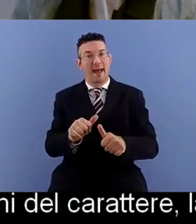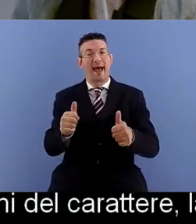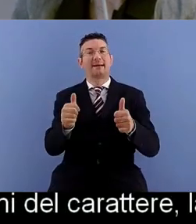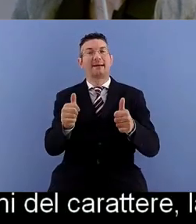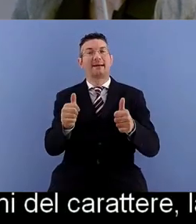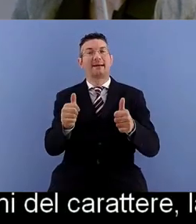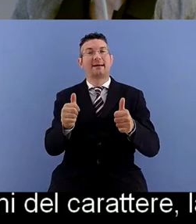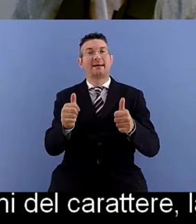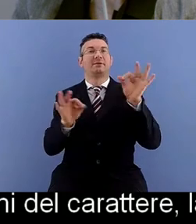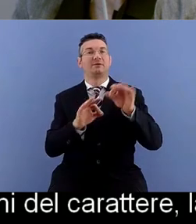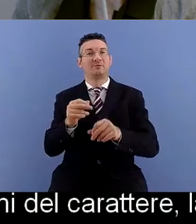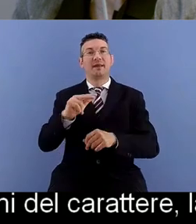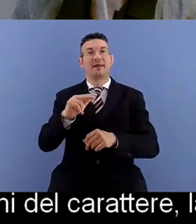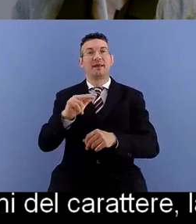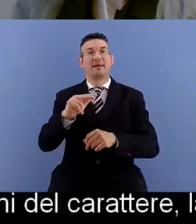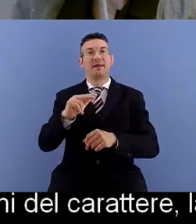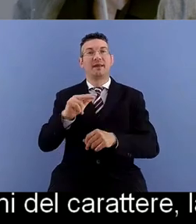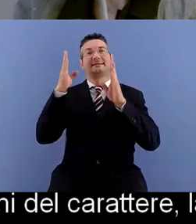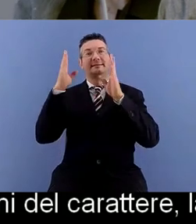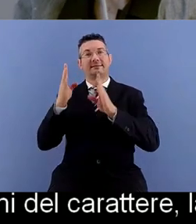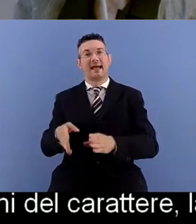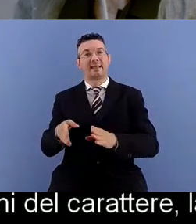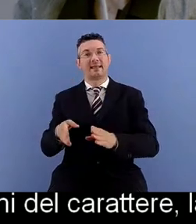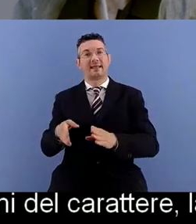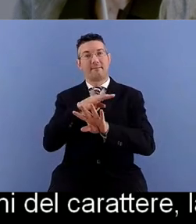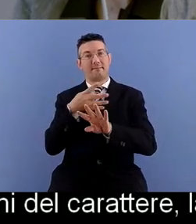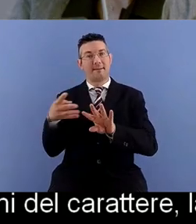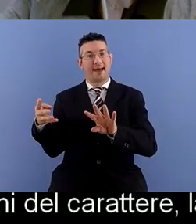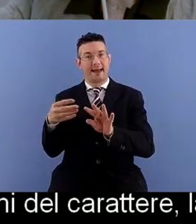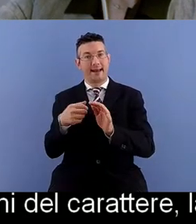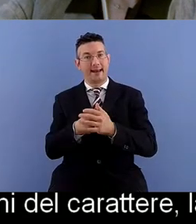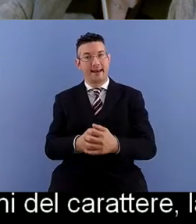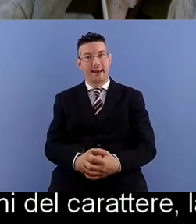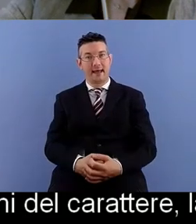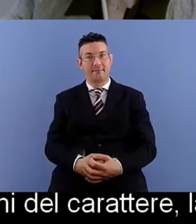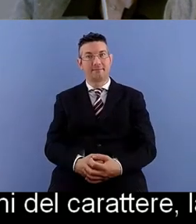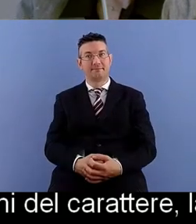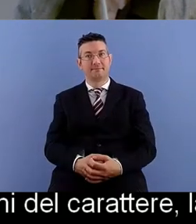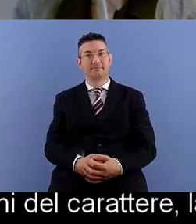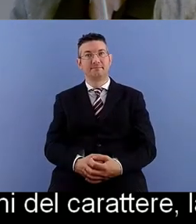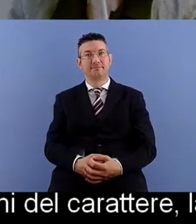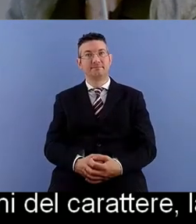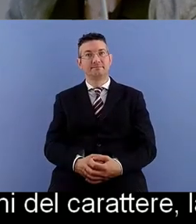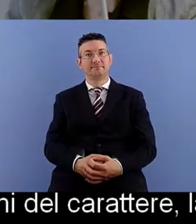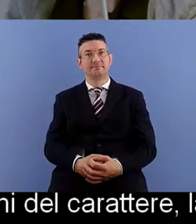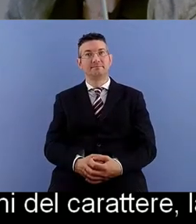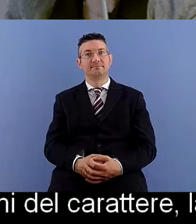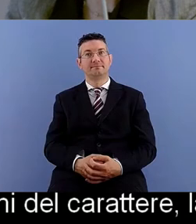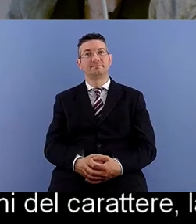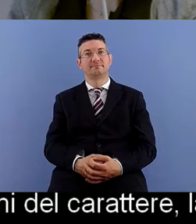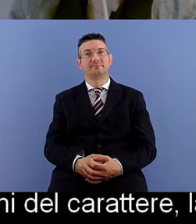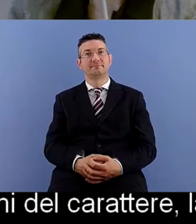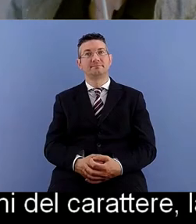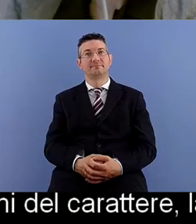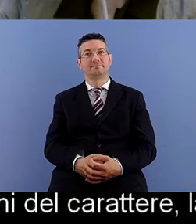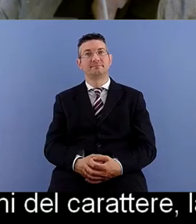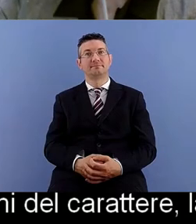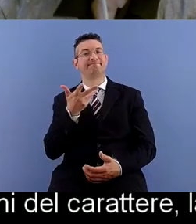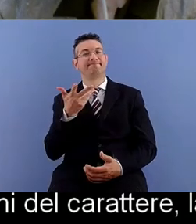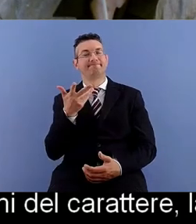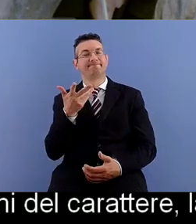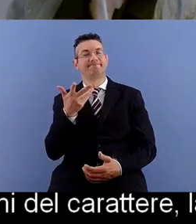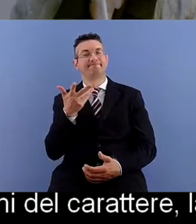tabella riguarda il progetto dell'interfaccia,